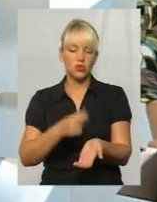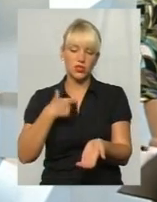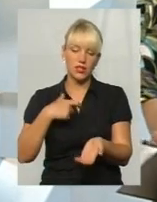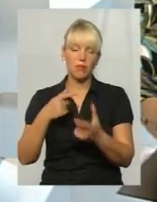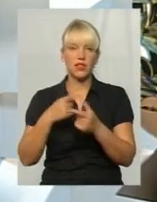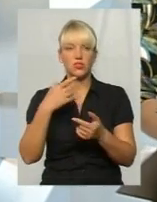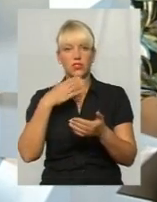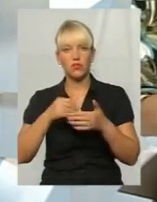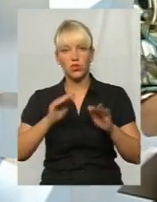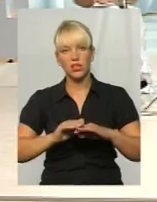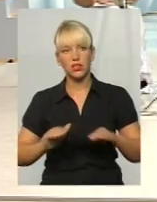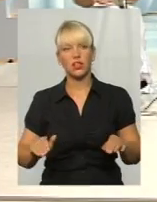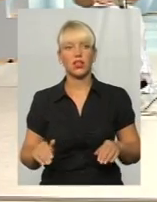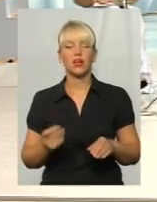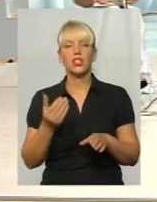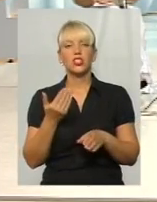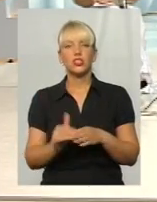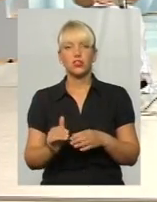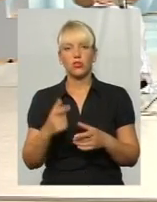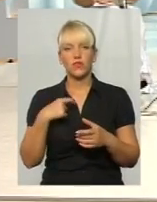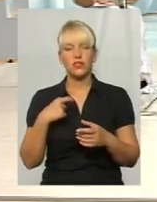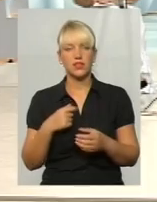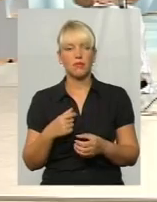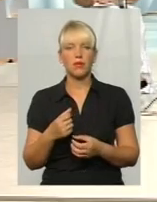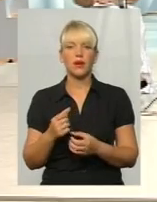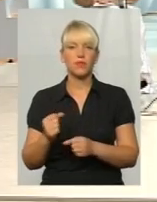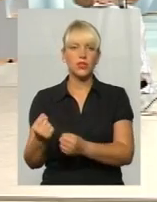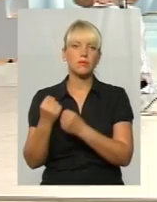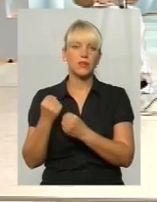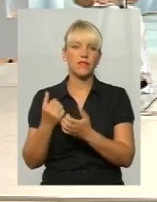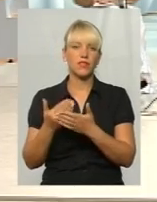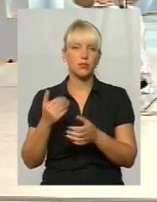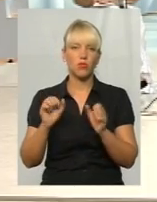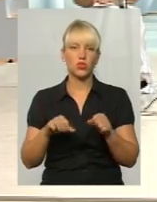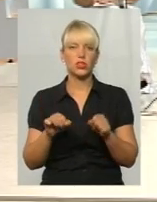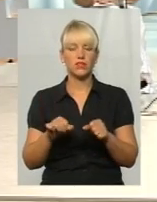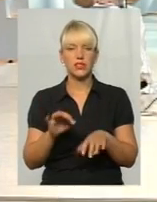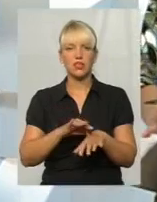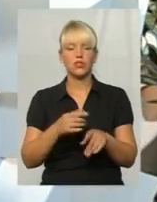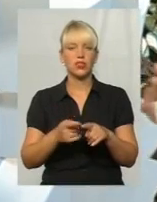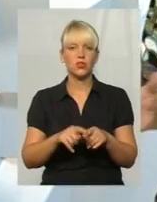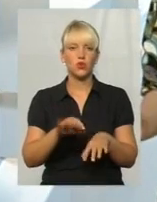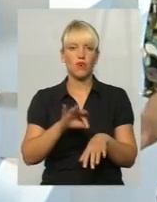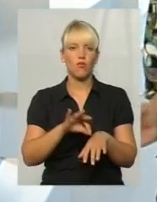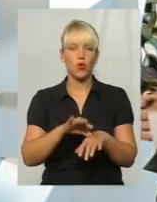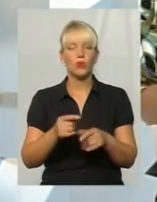ж своїх дітей, частково убезпечуємо їх від можливості захворіти на цю хворобу, або ж принаймні полегшити перебіг.